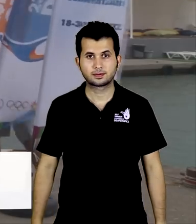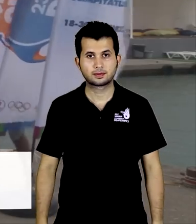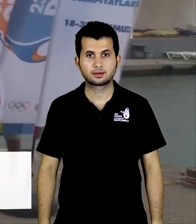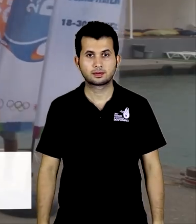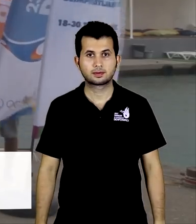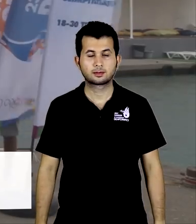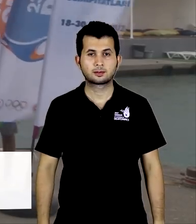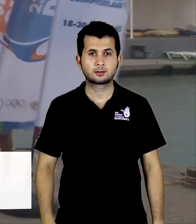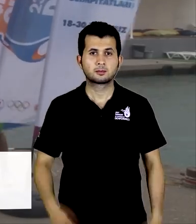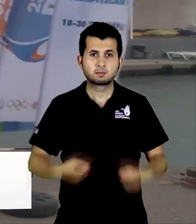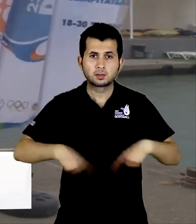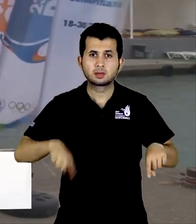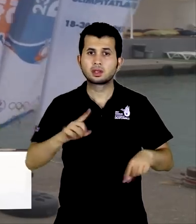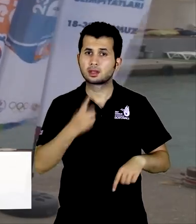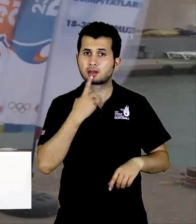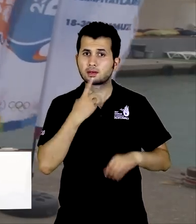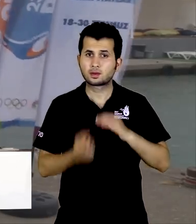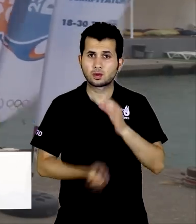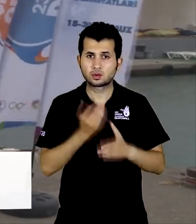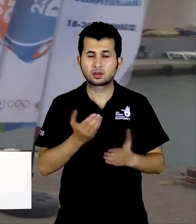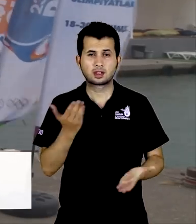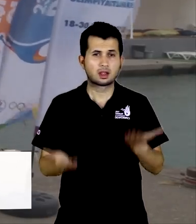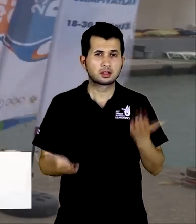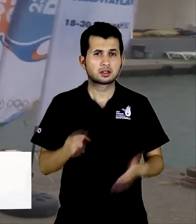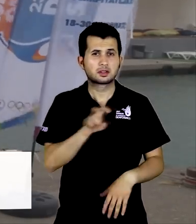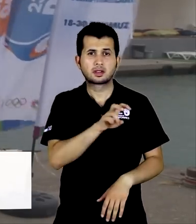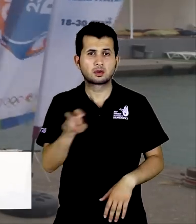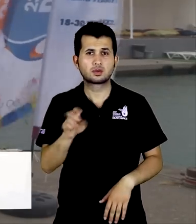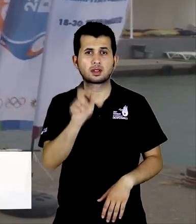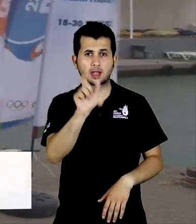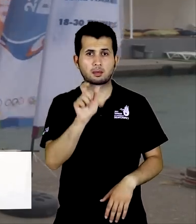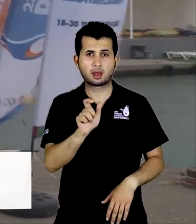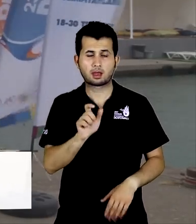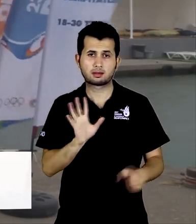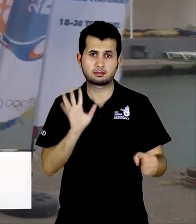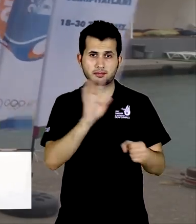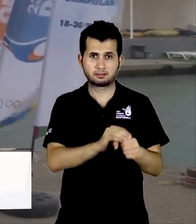Biz bir dil oluşturduk. Yaklaşık 800 kelimeden oluşuyor.